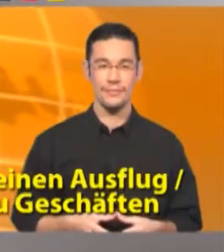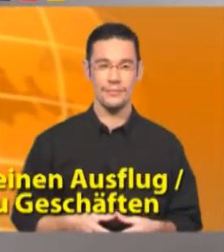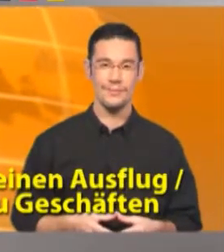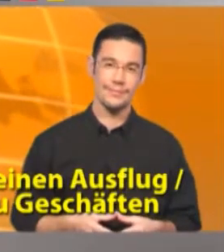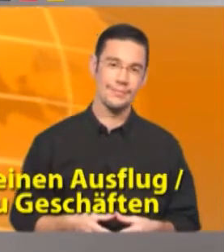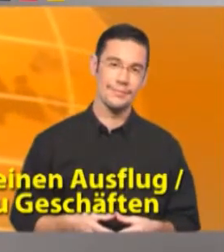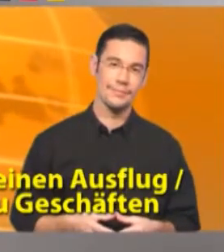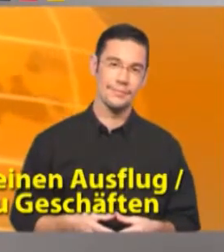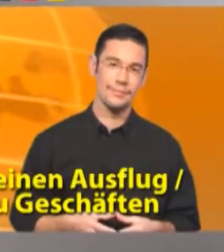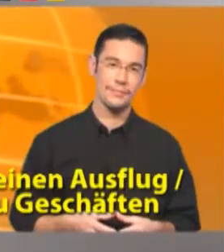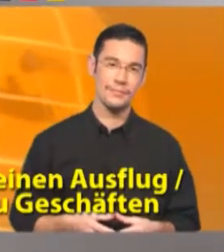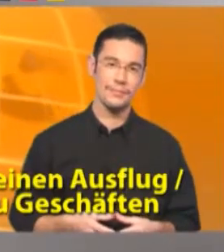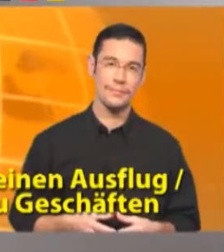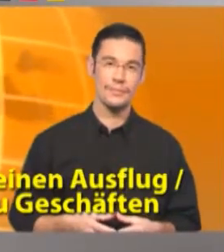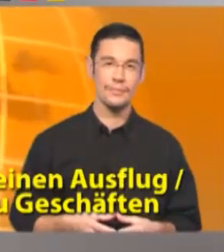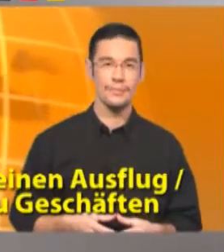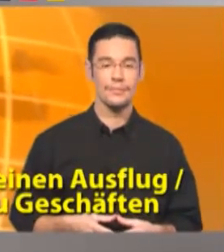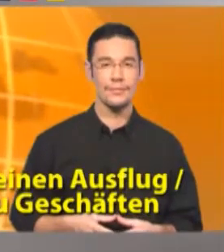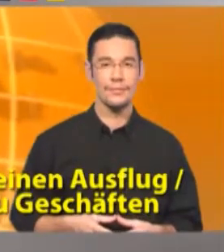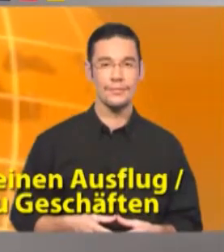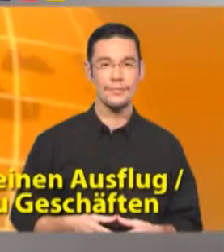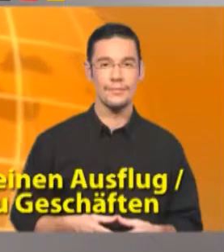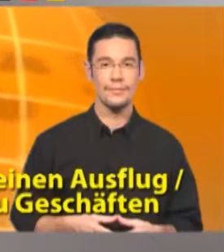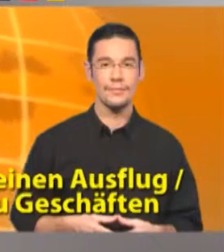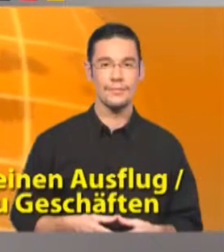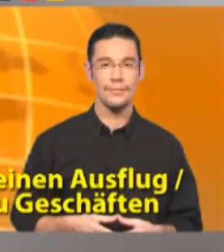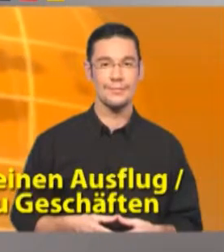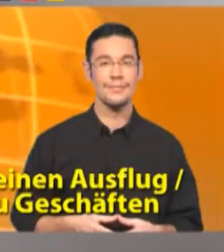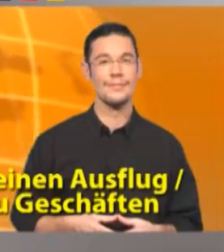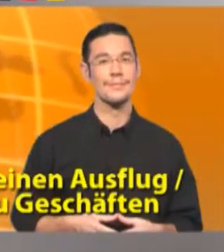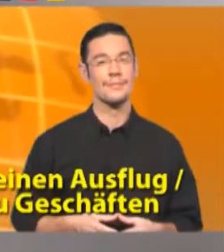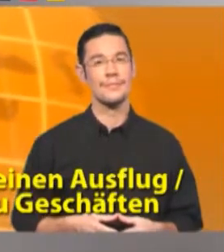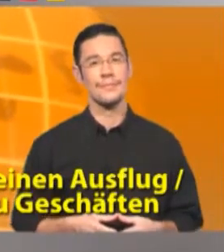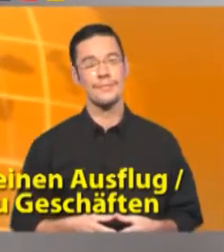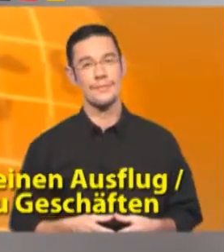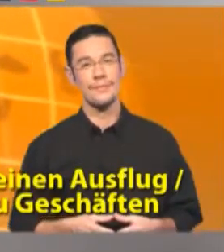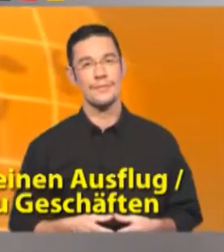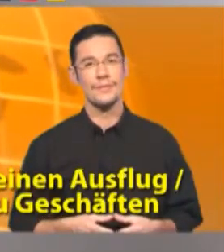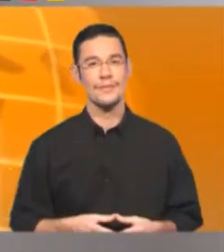Per affari. In gita. Per affari.